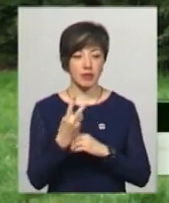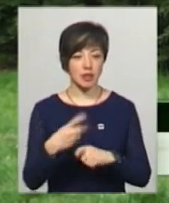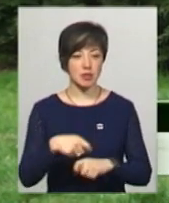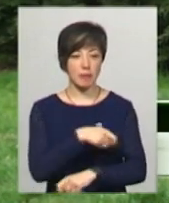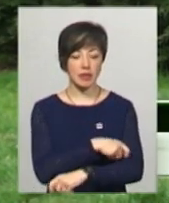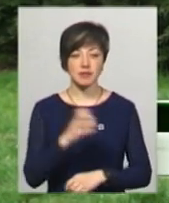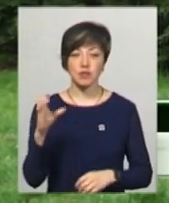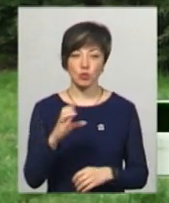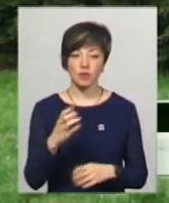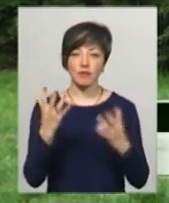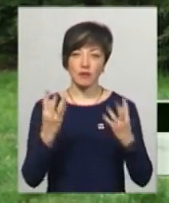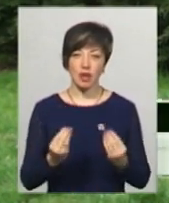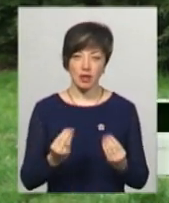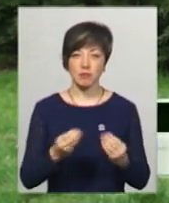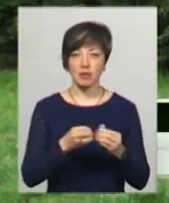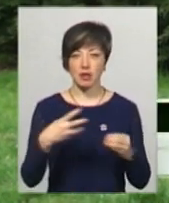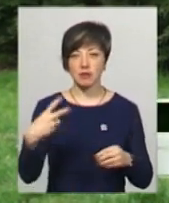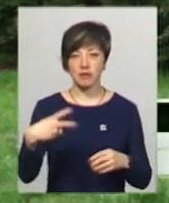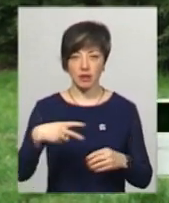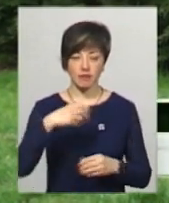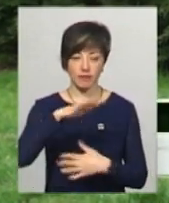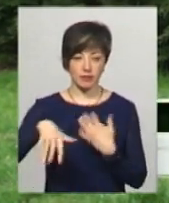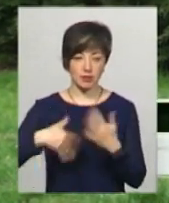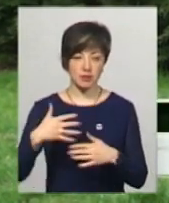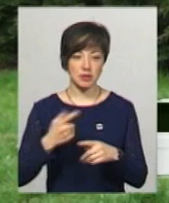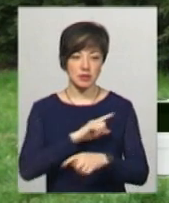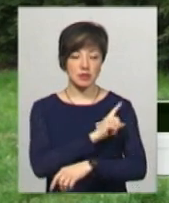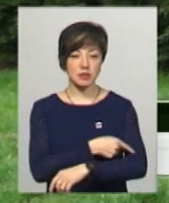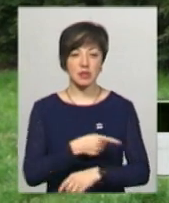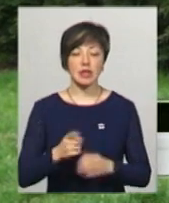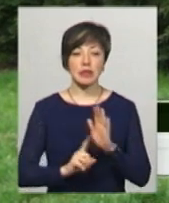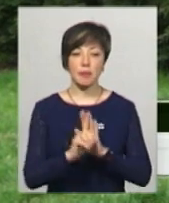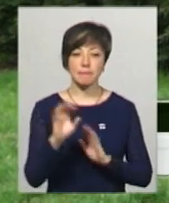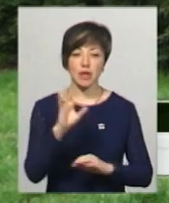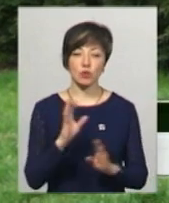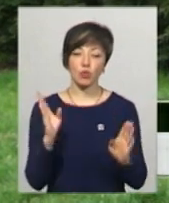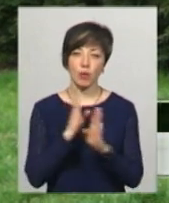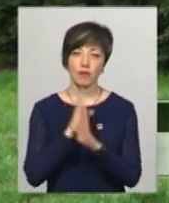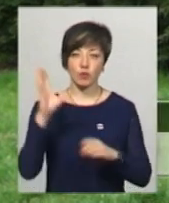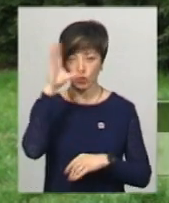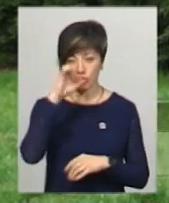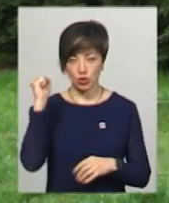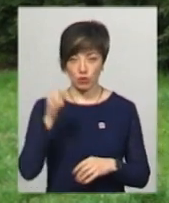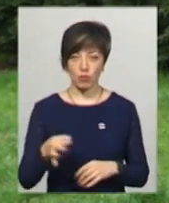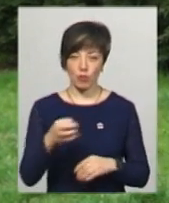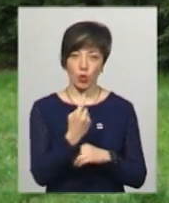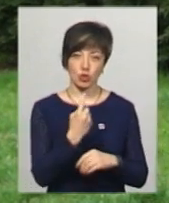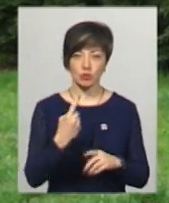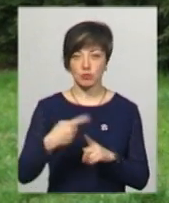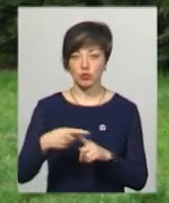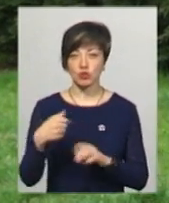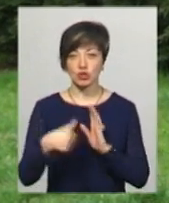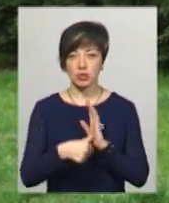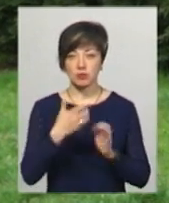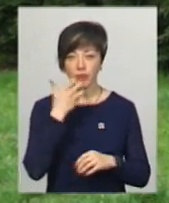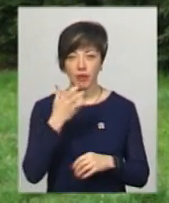за секунду. Вдень пориви – 15-20 метрів за секунду. Температура повітря вночі по області 1,6 градуси